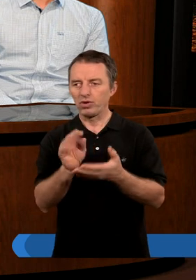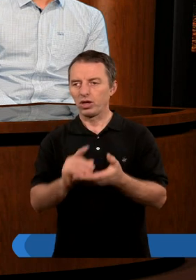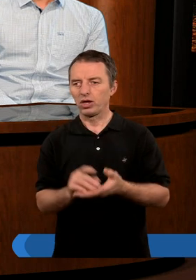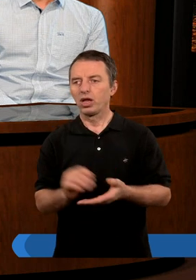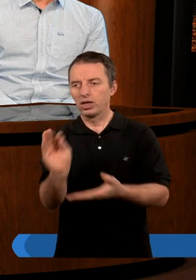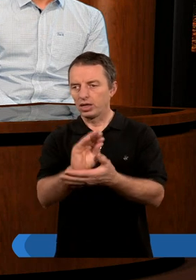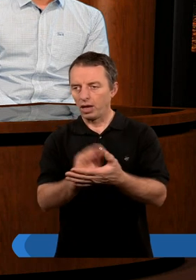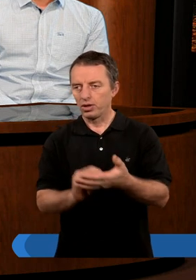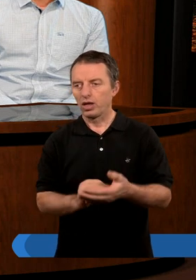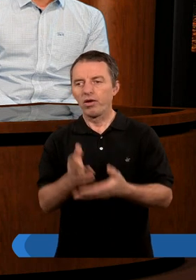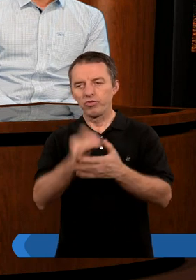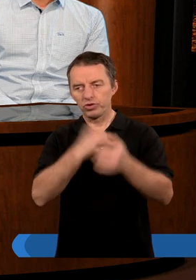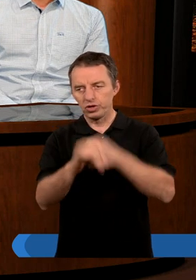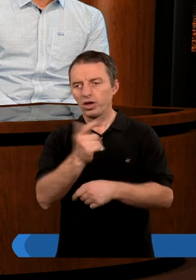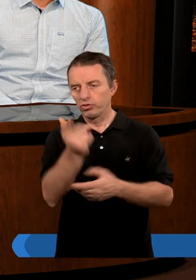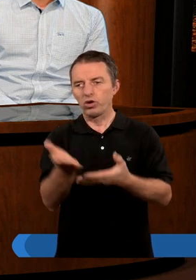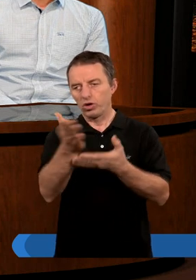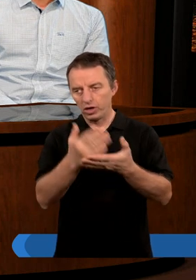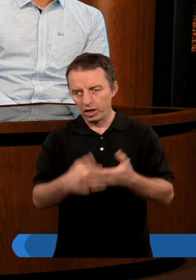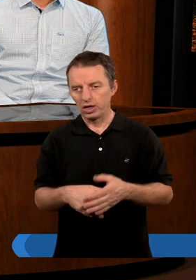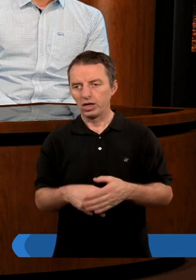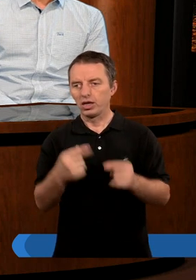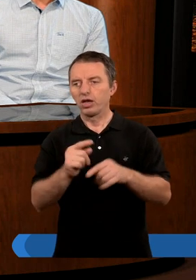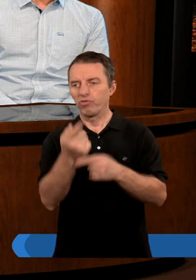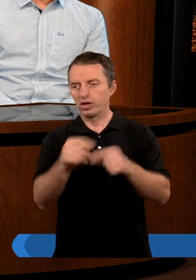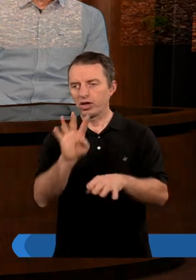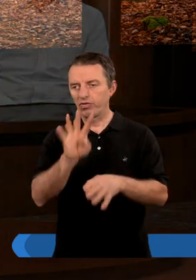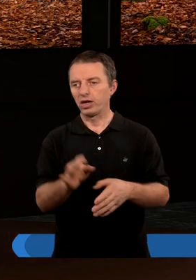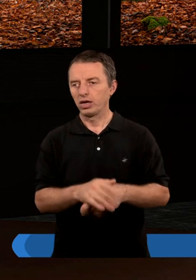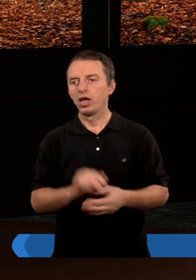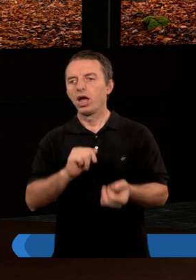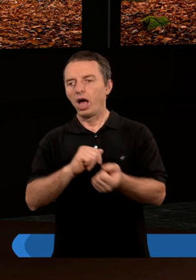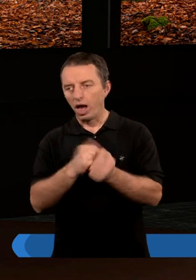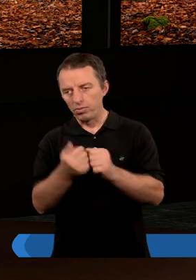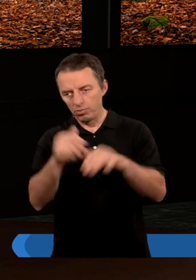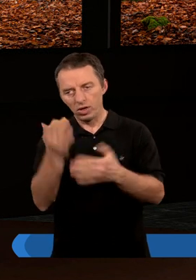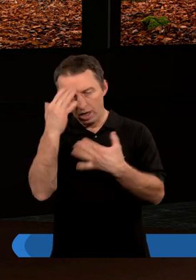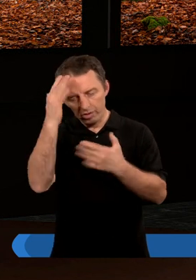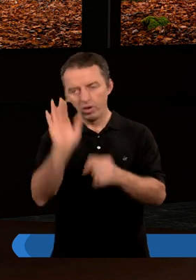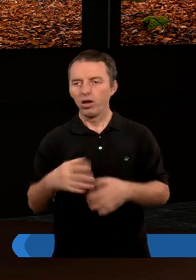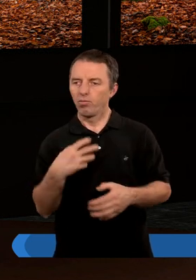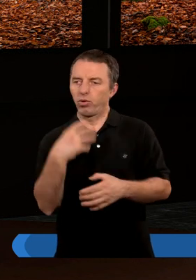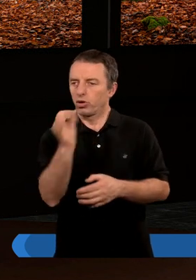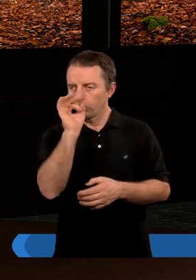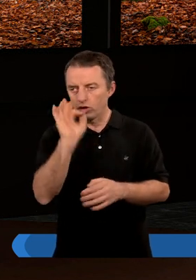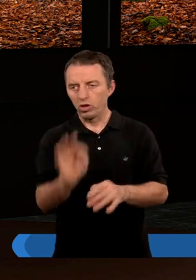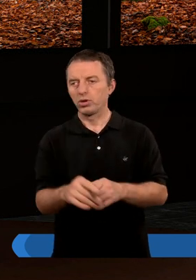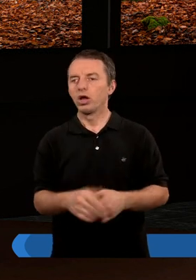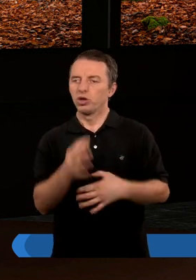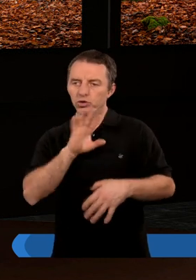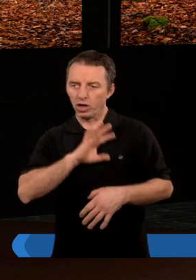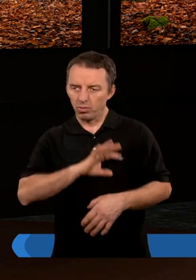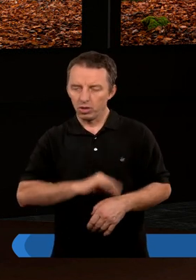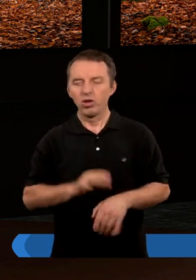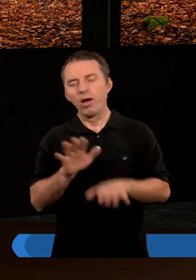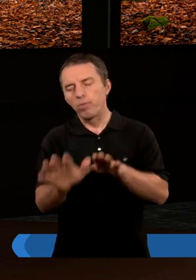tekst, który jest zapisany w liście do Rzymian, w drugim rozdziale i to jest tekst czwarty. Albo może lekceważysz Boga z twojego dobroci